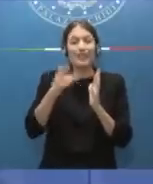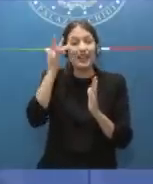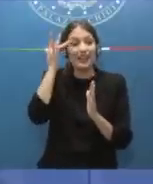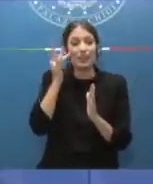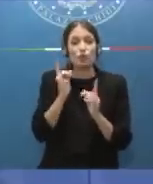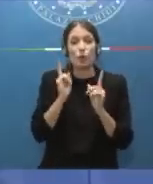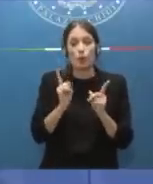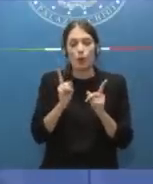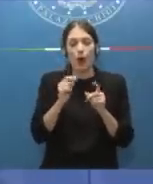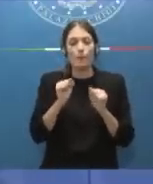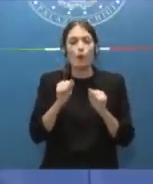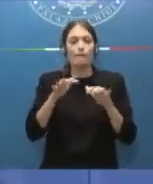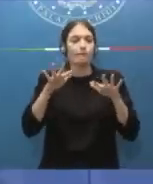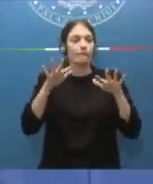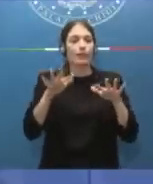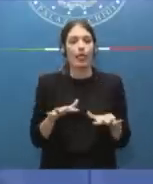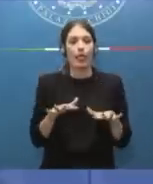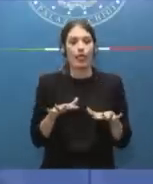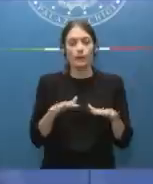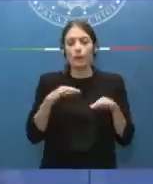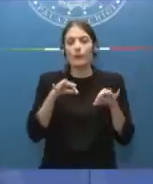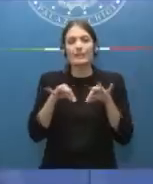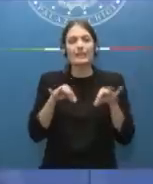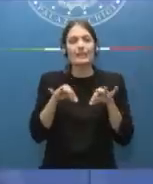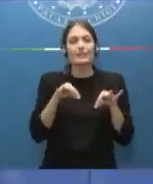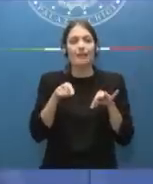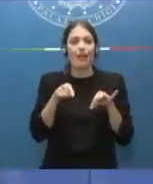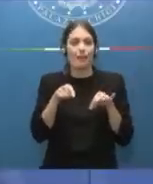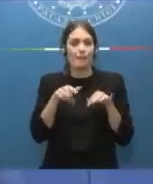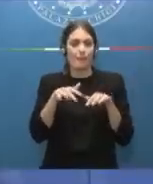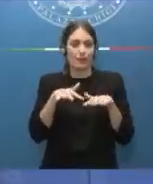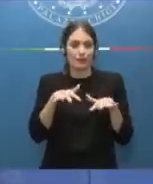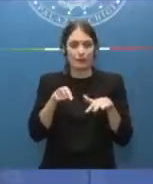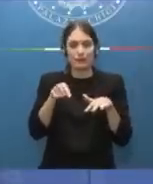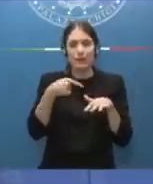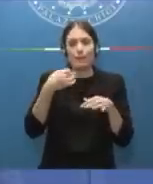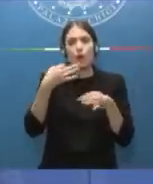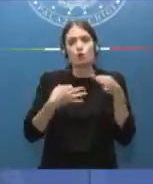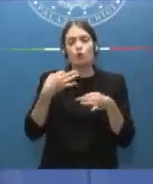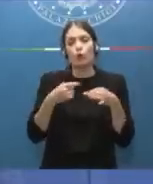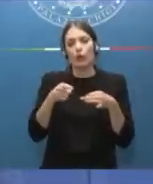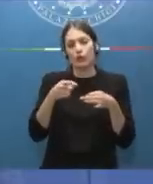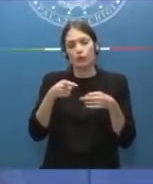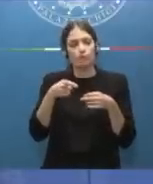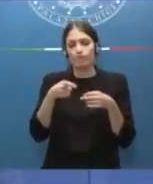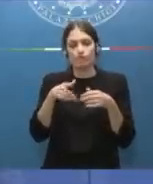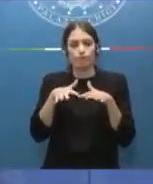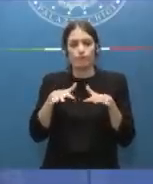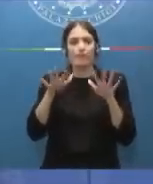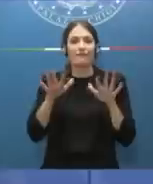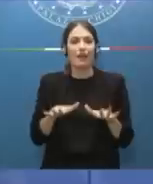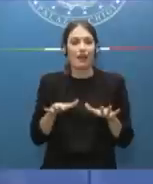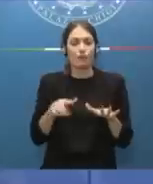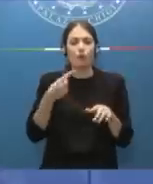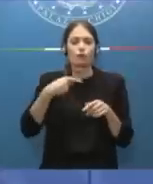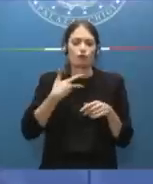produrre una paralisi del nostro sistema giudiziario. Lì ci sono, voglio dire, degli esempi che si possono